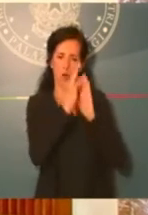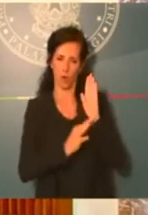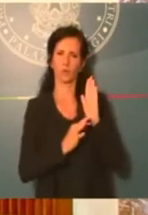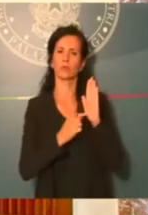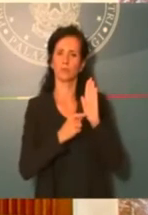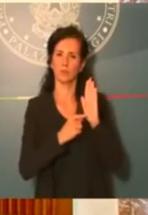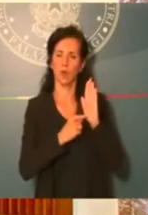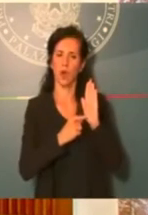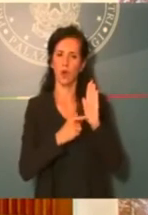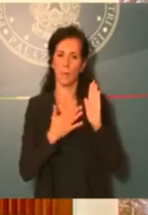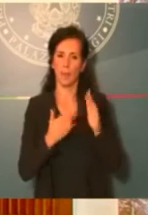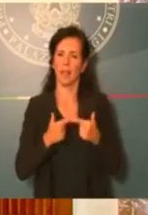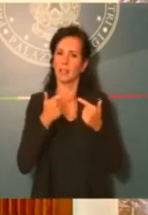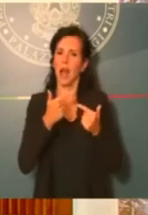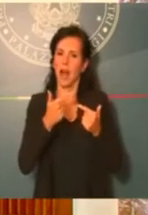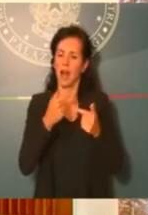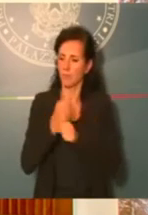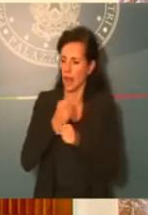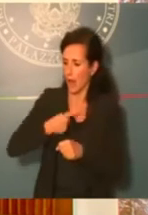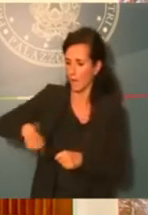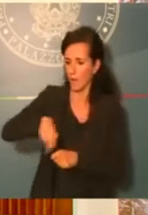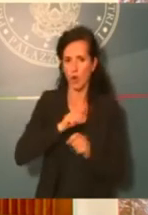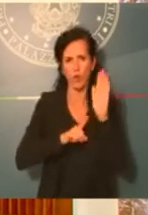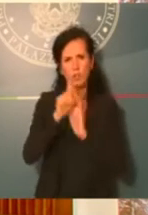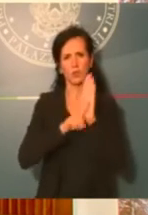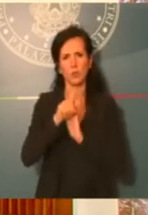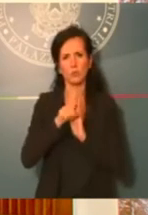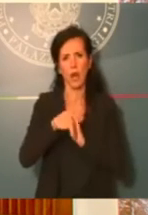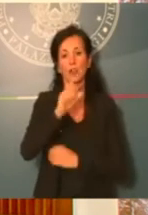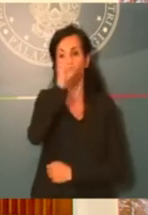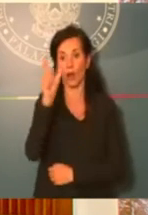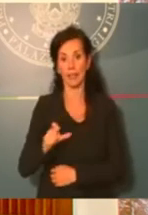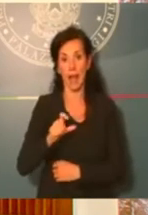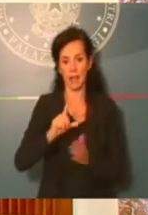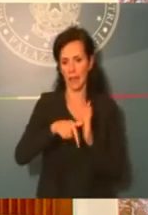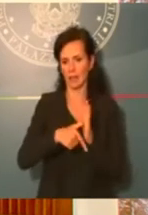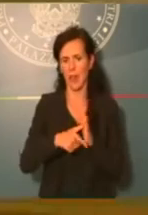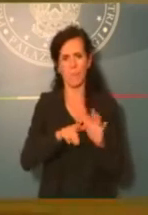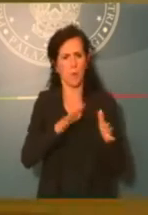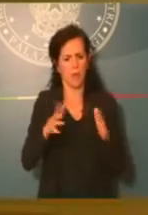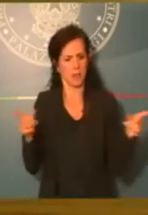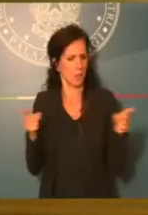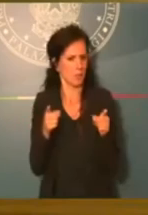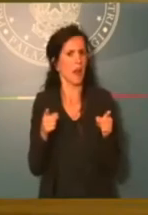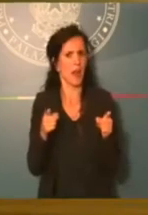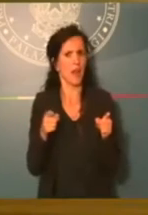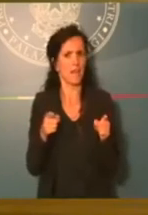nostro lavoro servirà per rendere quest'Italia nel breve e medio termine meno diseguale.